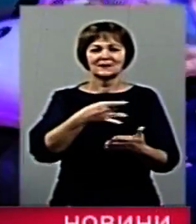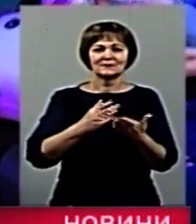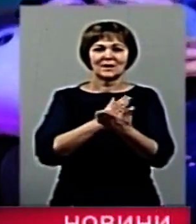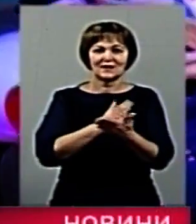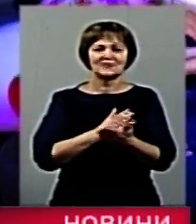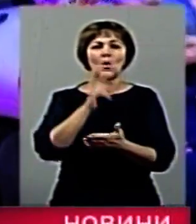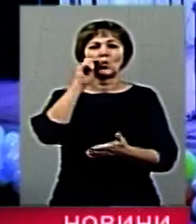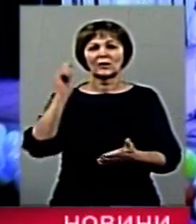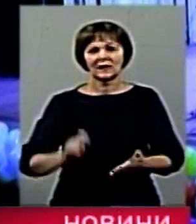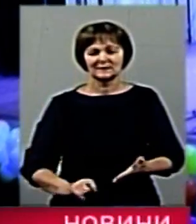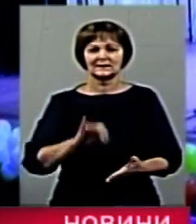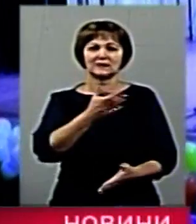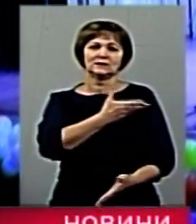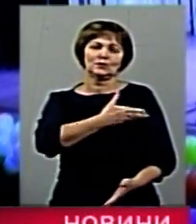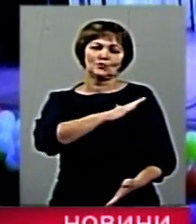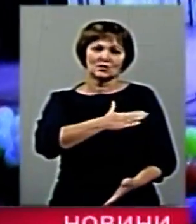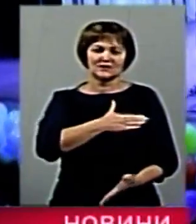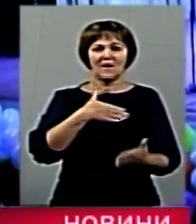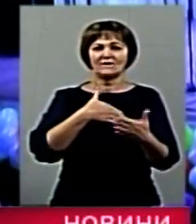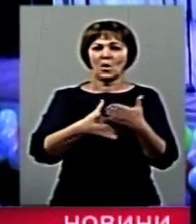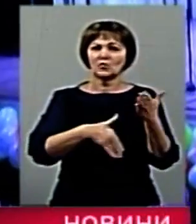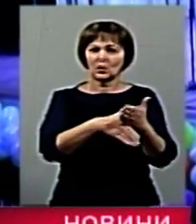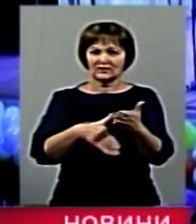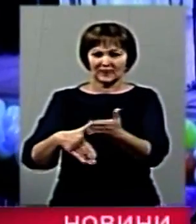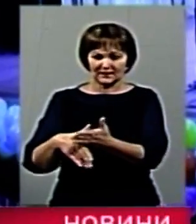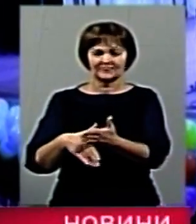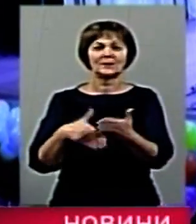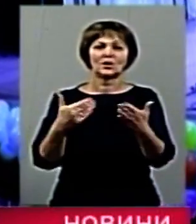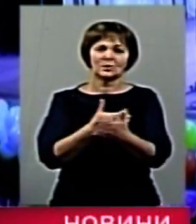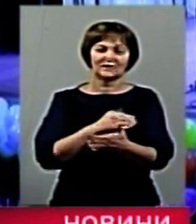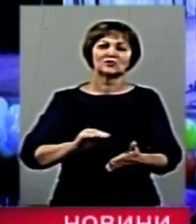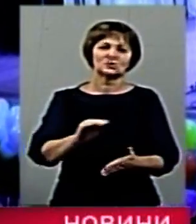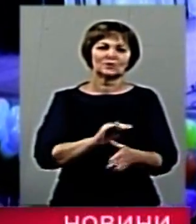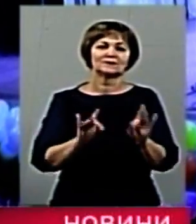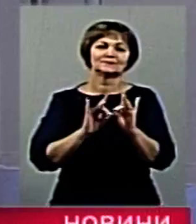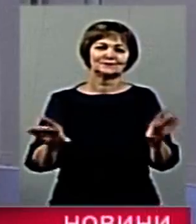польських волонтерів. Наталія Дехтієвська, Сергій Кобилянський. Новини з Житомирщини.